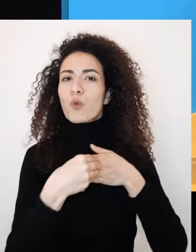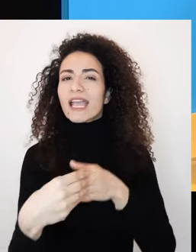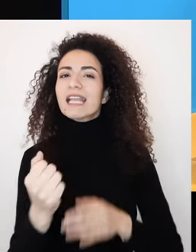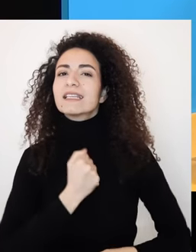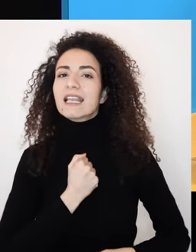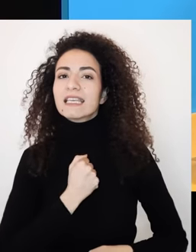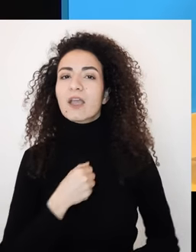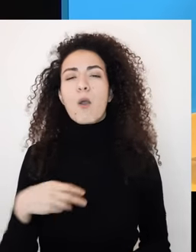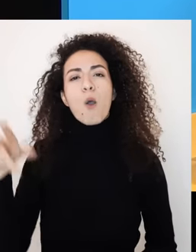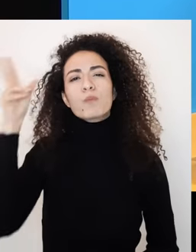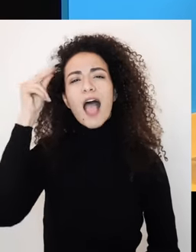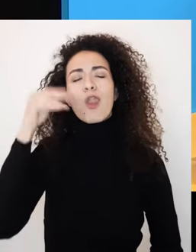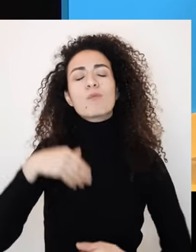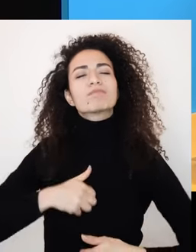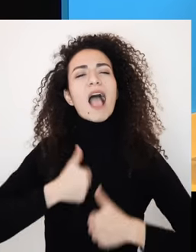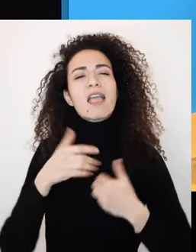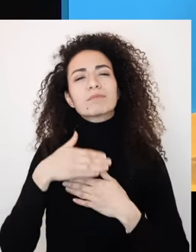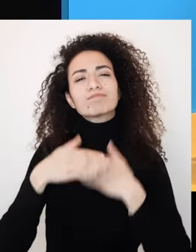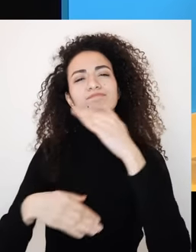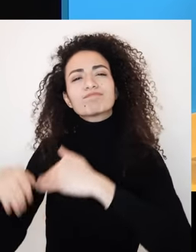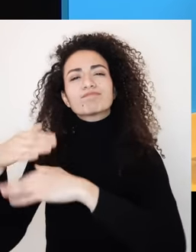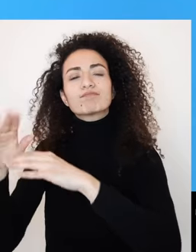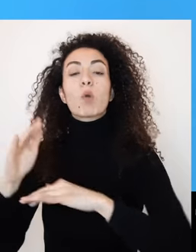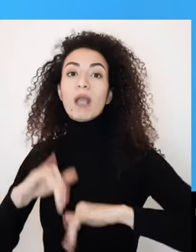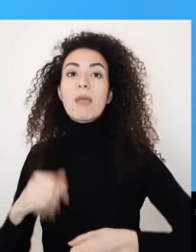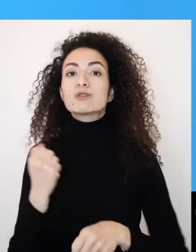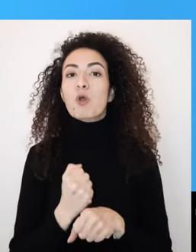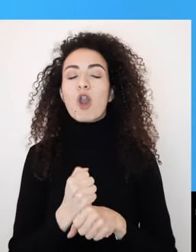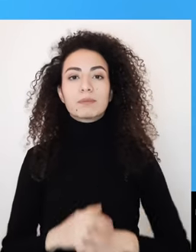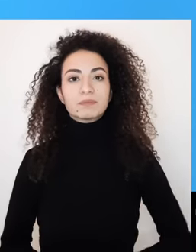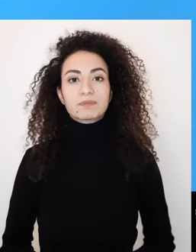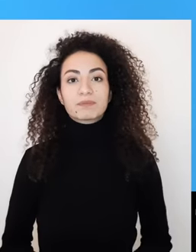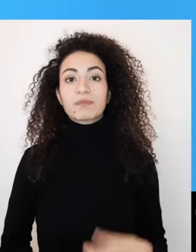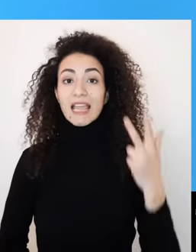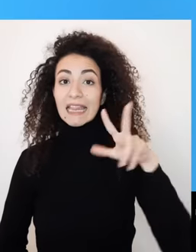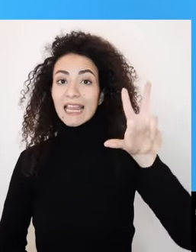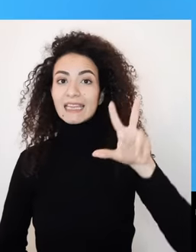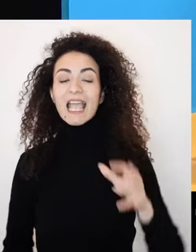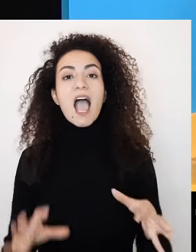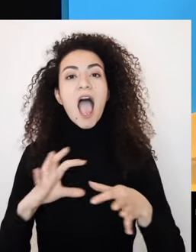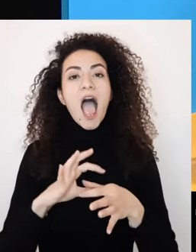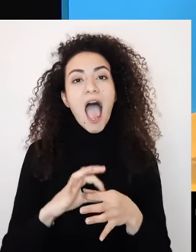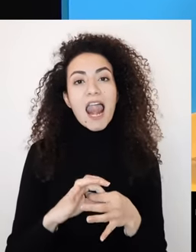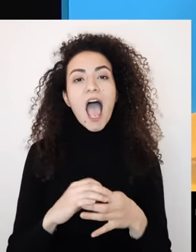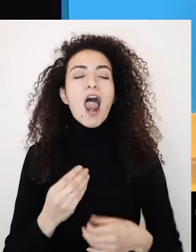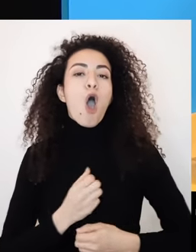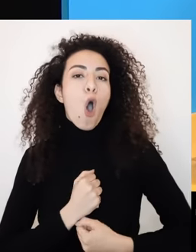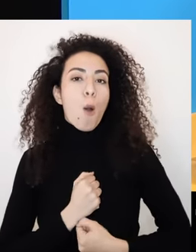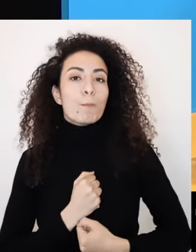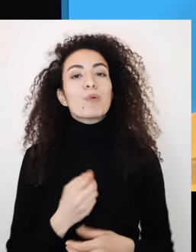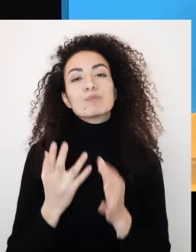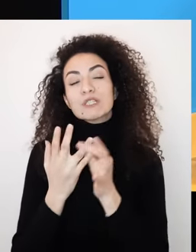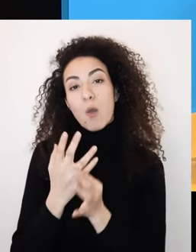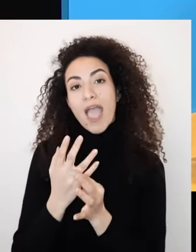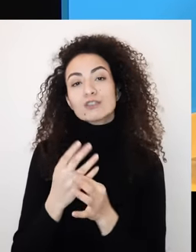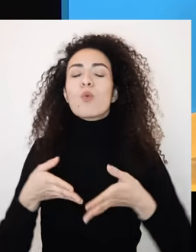من خلال التعلم الدائم في الحياة المهنية ثالثاً العلاقات العاطفية والقابلية للزواج